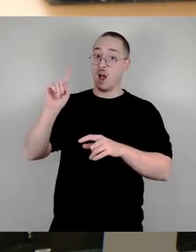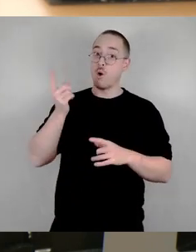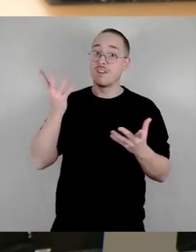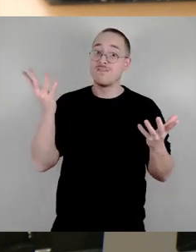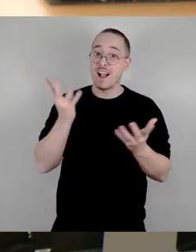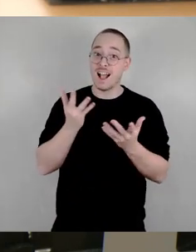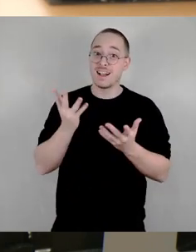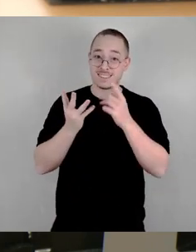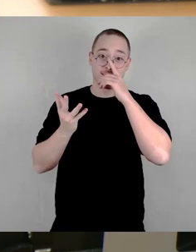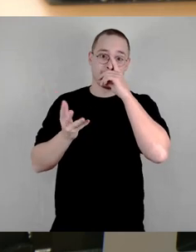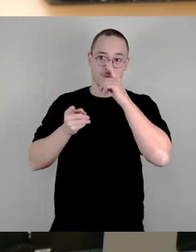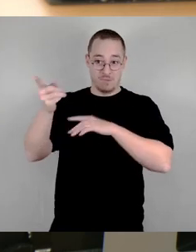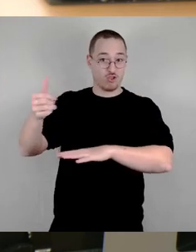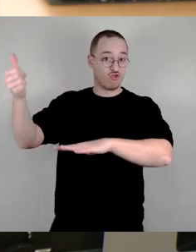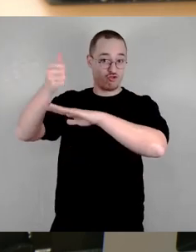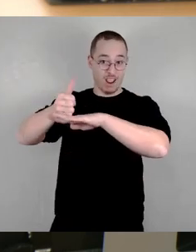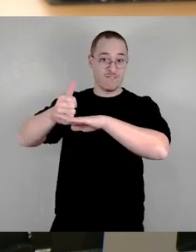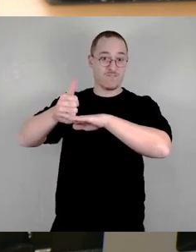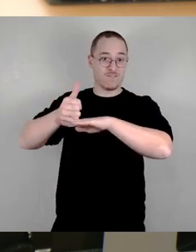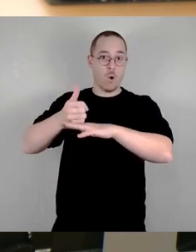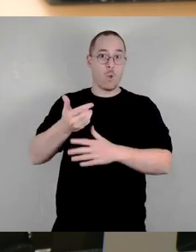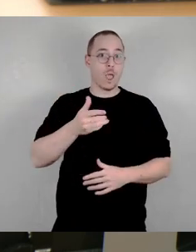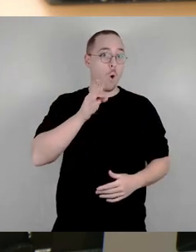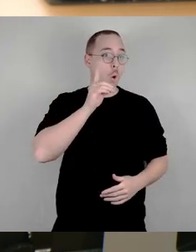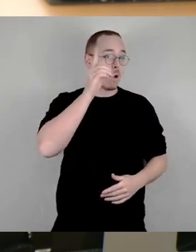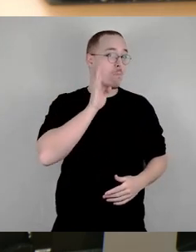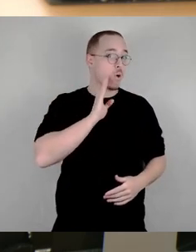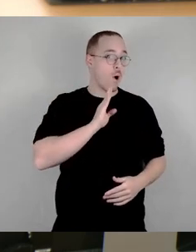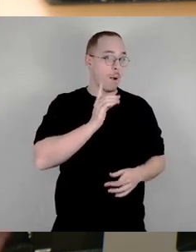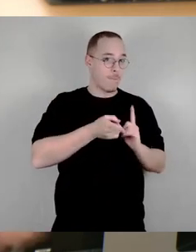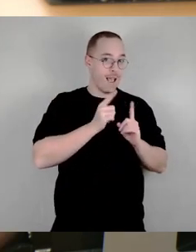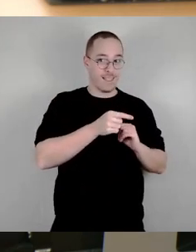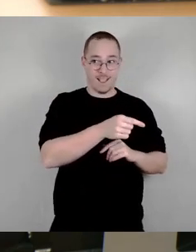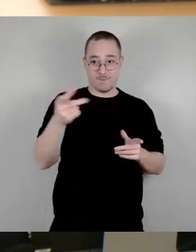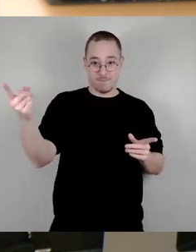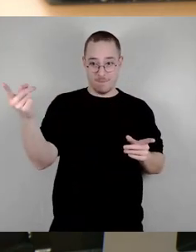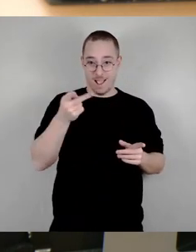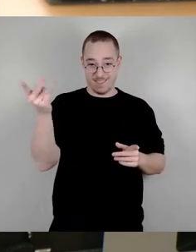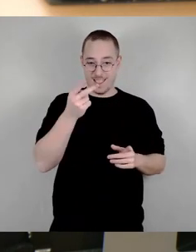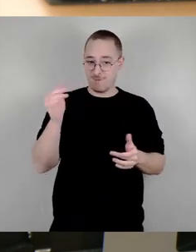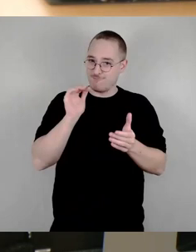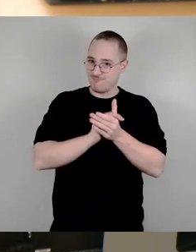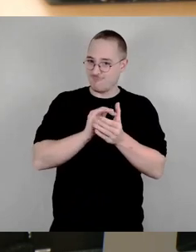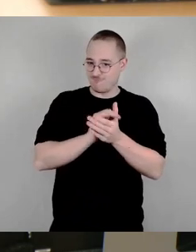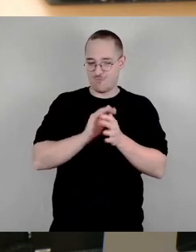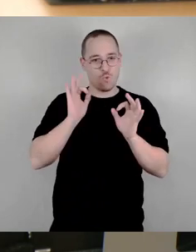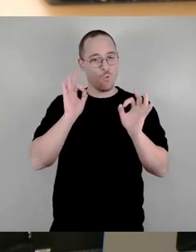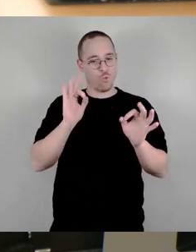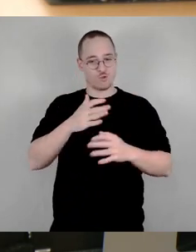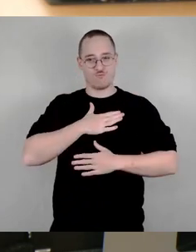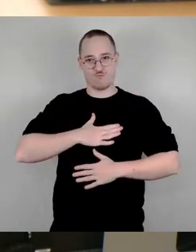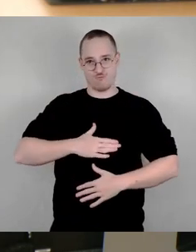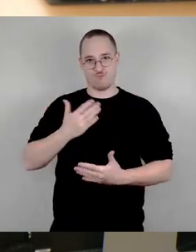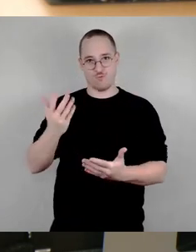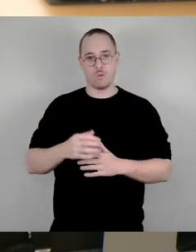Herr Hilbert gut befreundet ist. Aber nicht nur das. Man kann ja durchaus mit dem einen oder anderen hier in